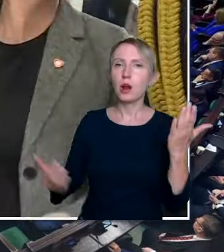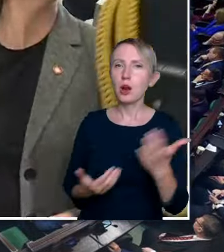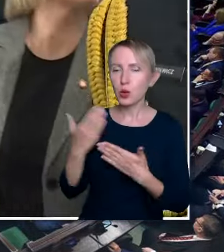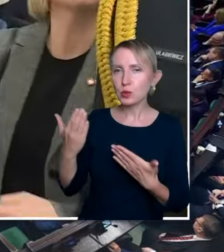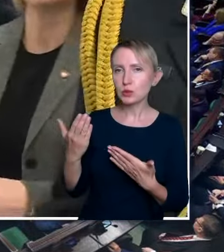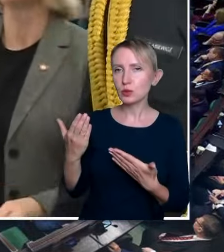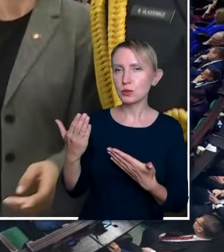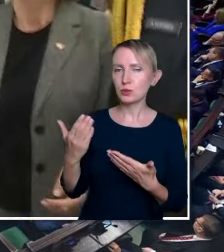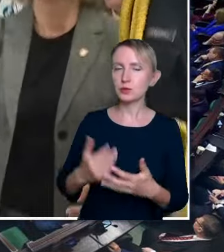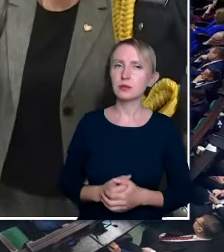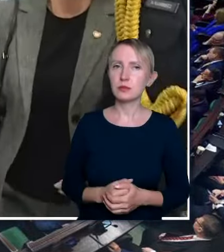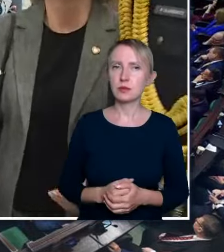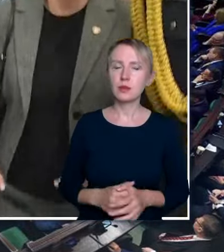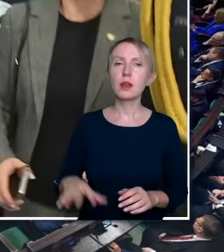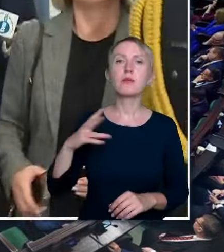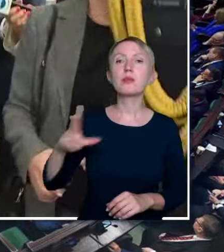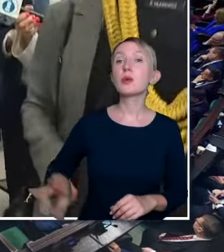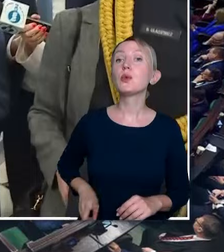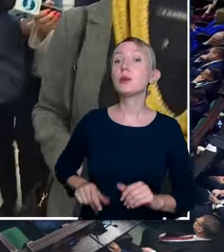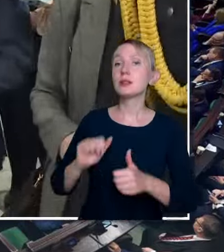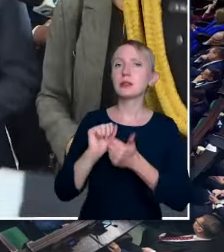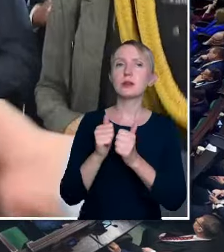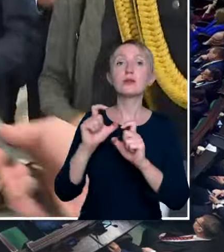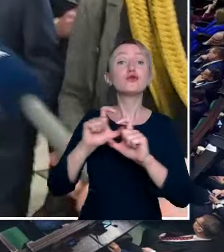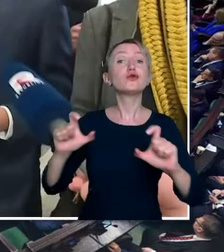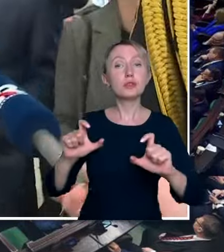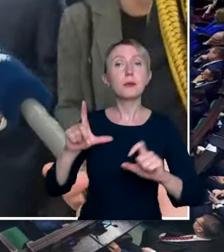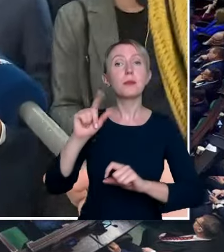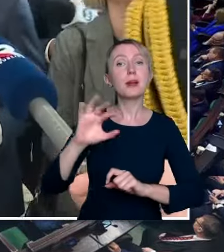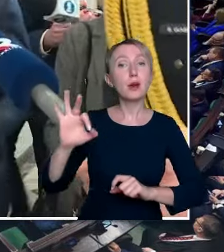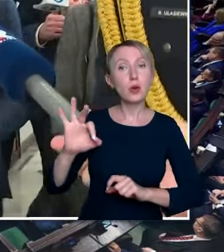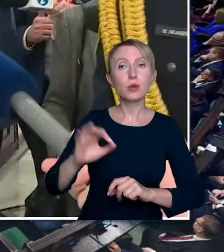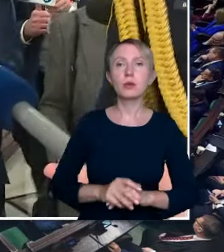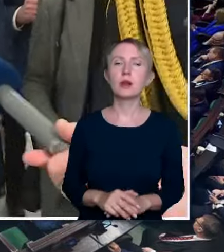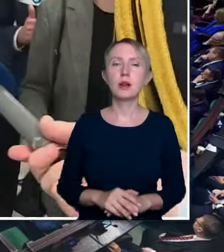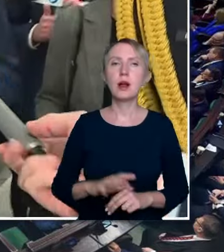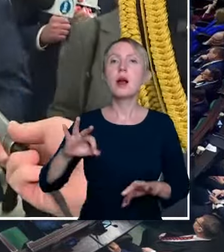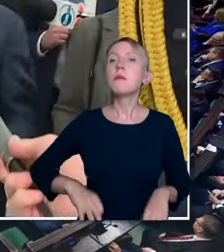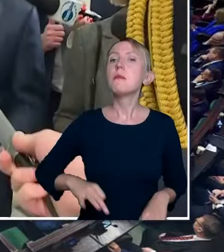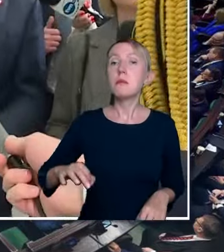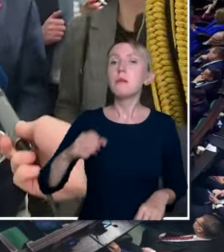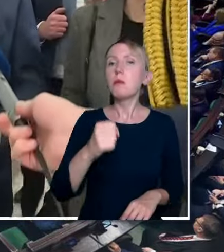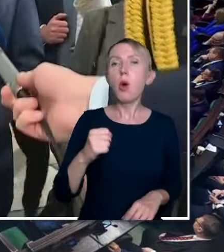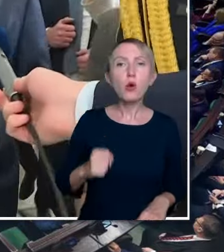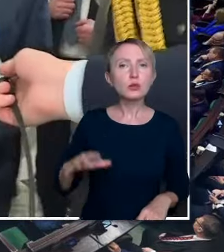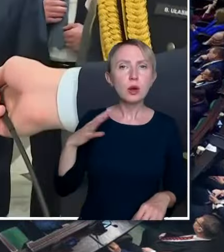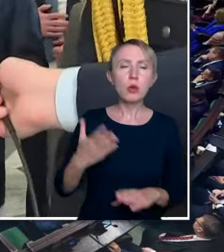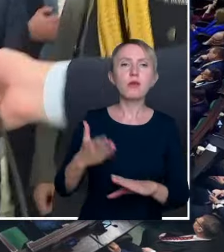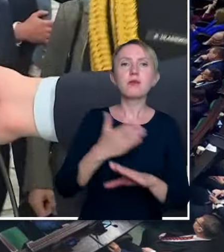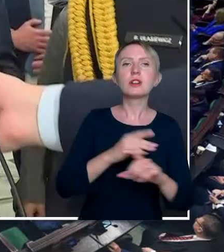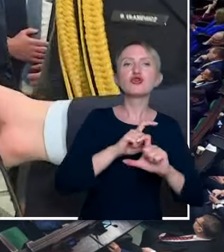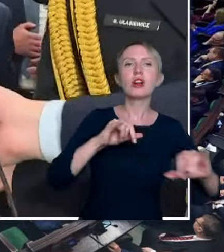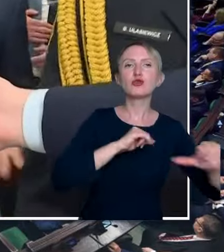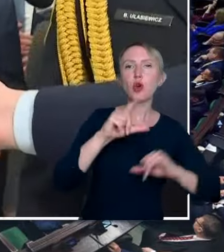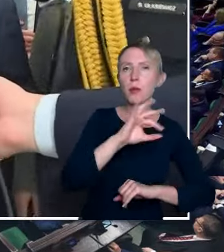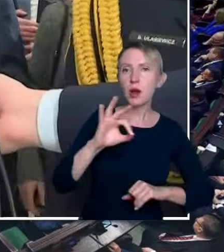redaktorze, szanowni Państwo, że był ministrem sportu za czasów Platformy Obywatelskiej. Był posłem nawet za czasów Platformy Obywatelskiej. W tym